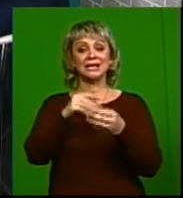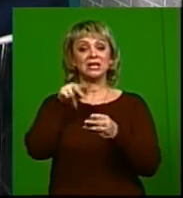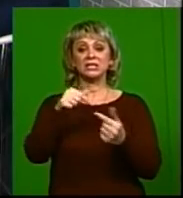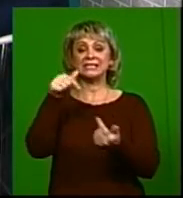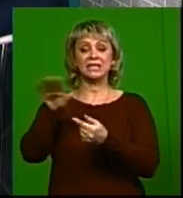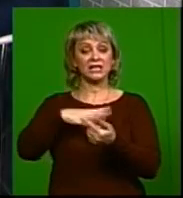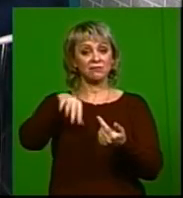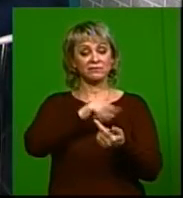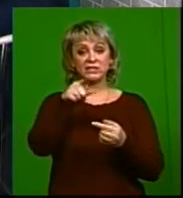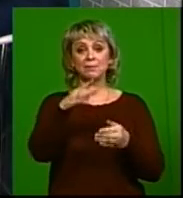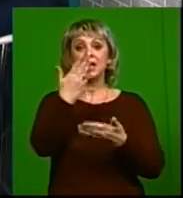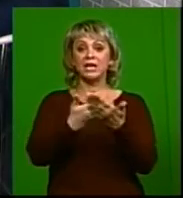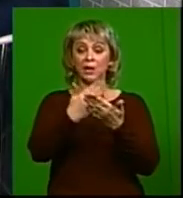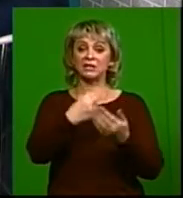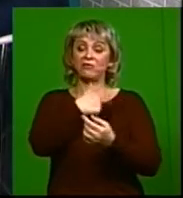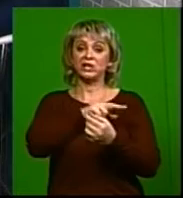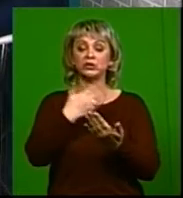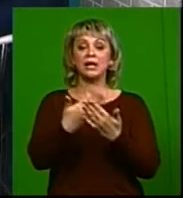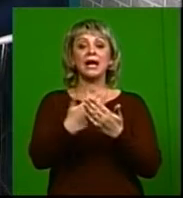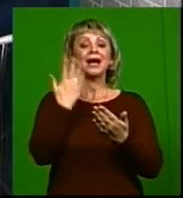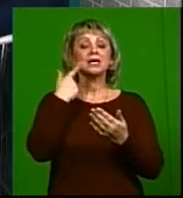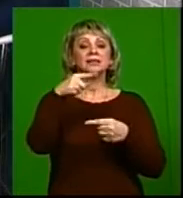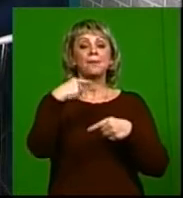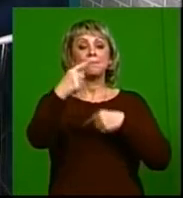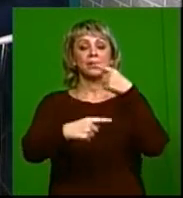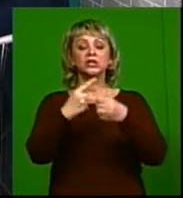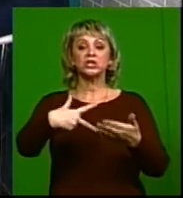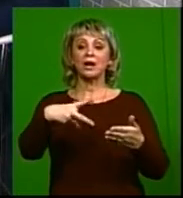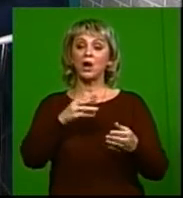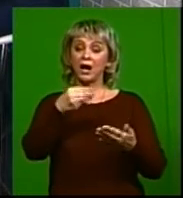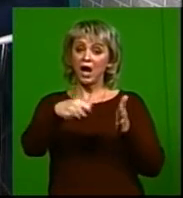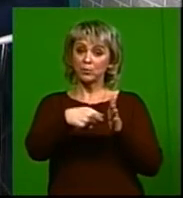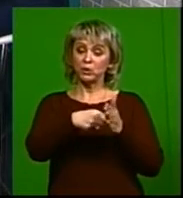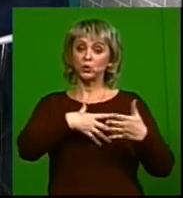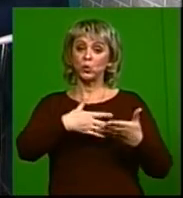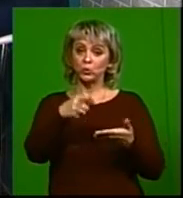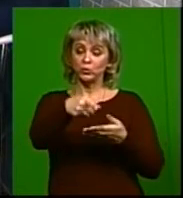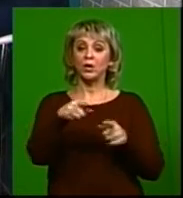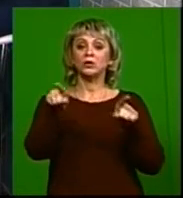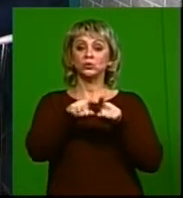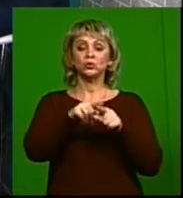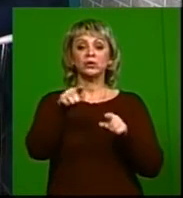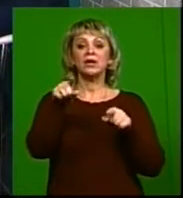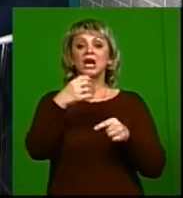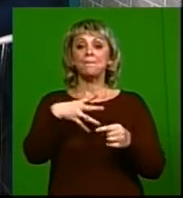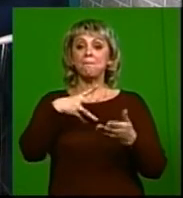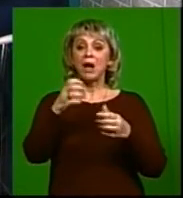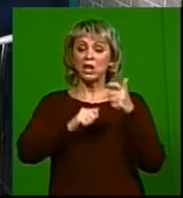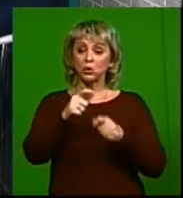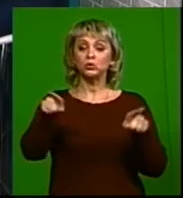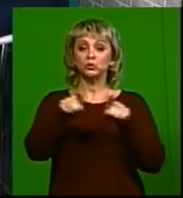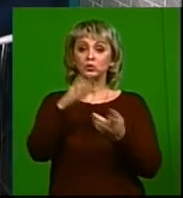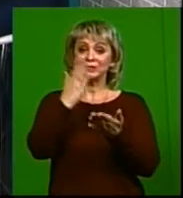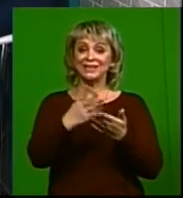рекомендациям врачей. например, продолжала кормить ребёнка грудью, когда врачи настаивали не делать это, потому что грудное молоко тоже в большой